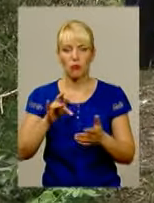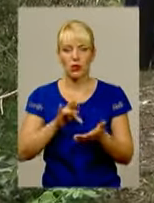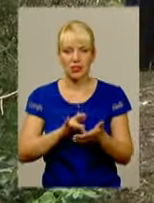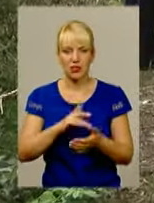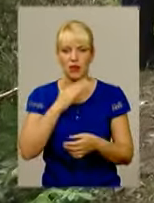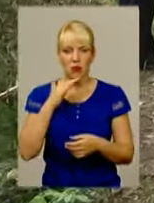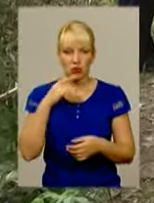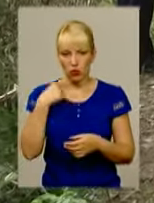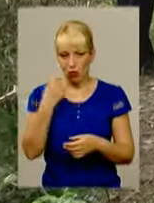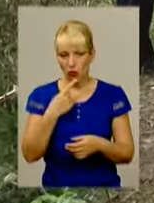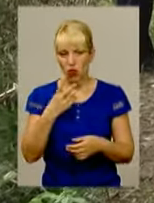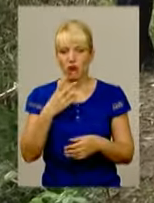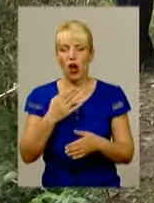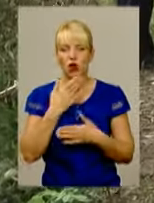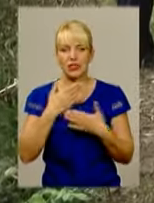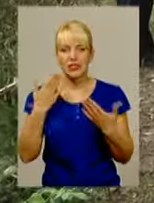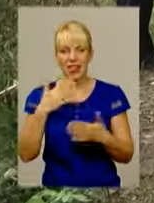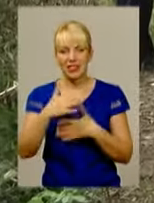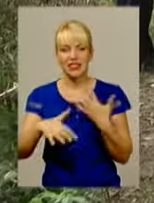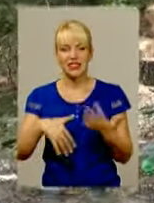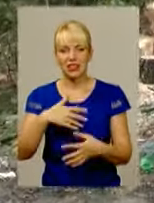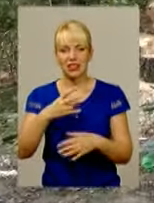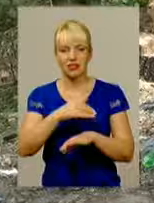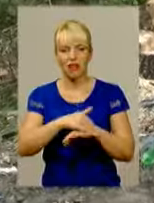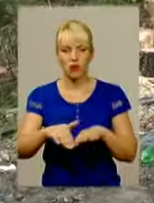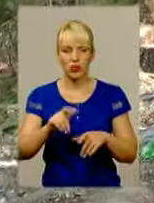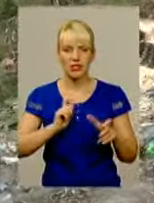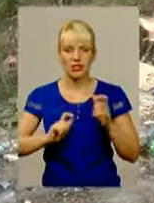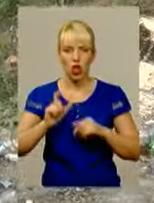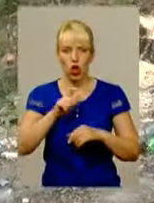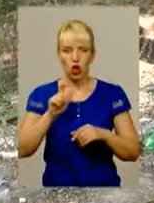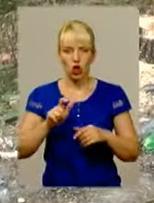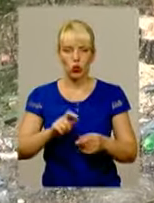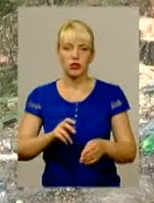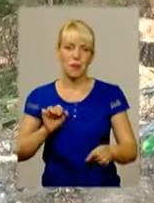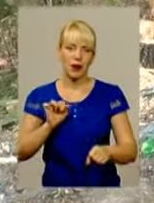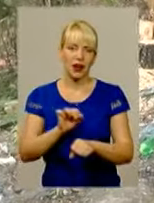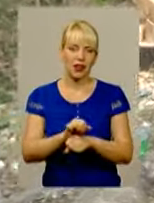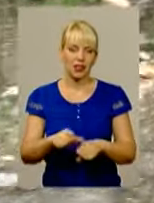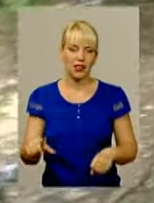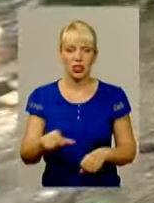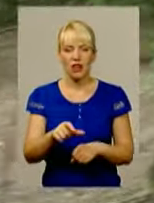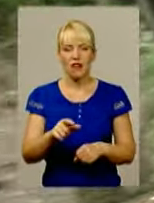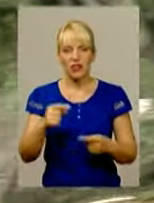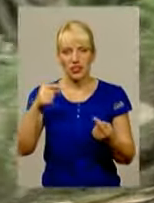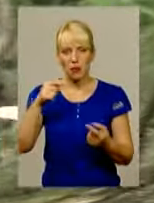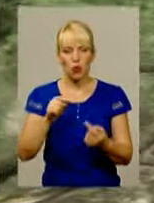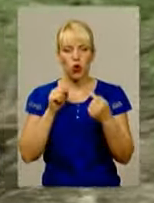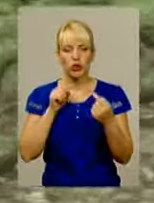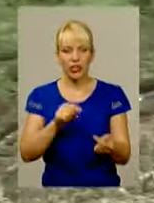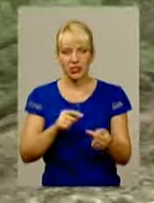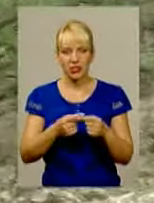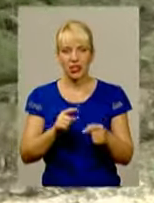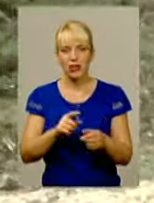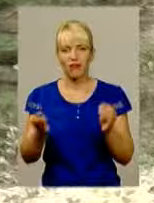останній скандал на Інститутській, нагадаю, тоді люди навіть перекрили автошосе у знак протесту проти вирубки зелених насаджень, на місці яких